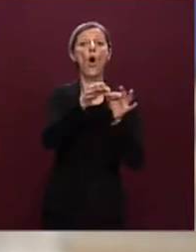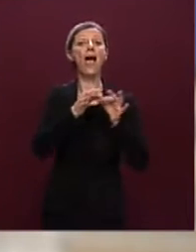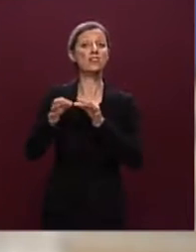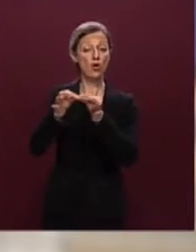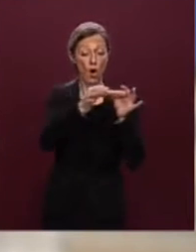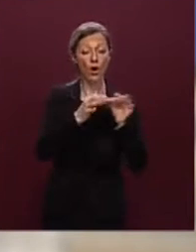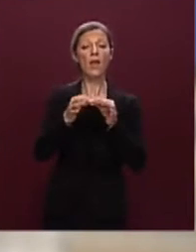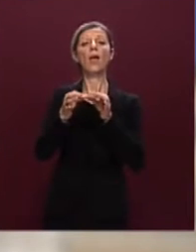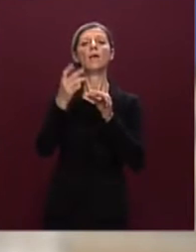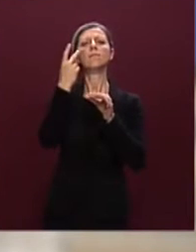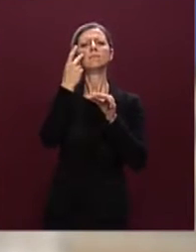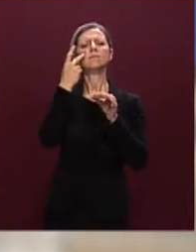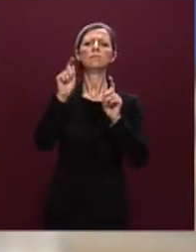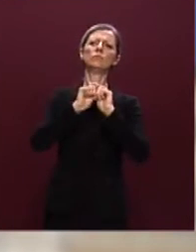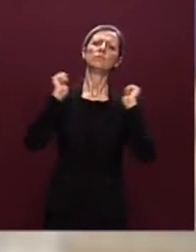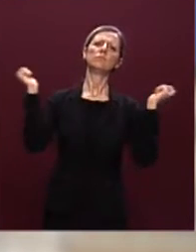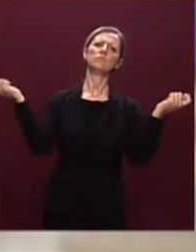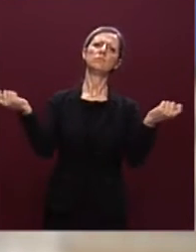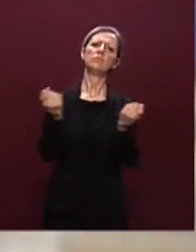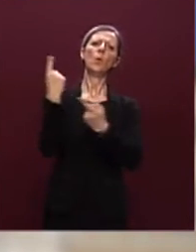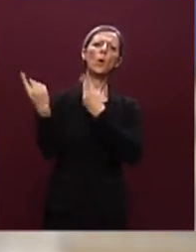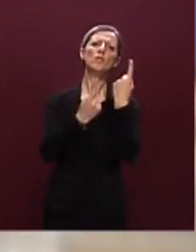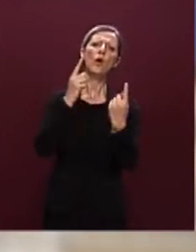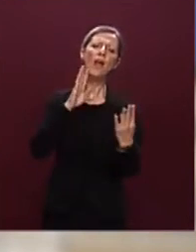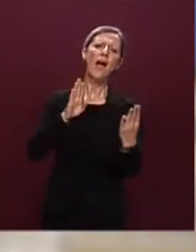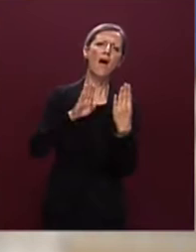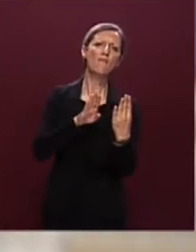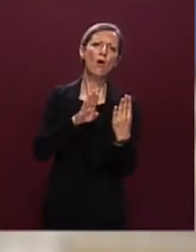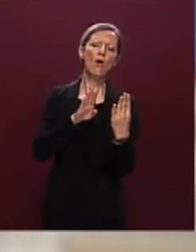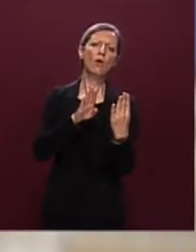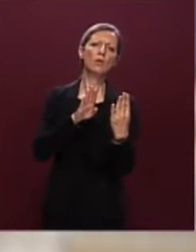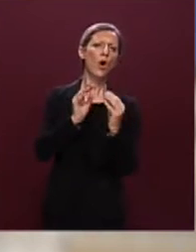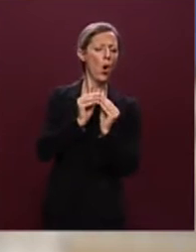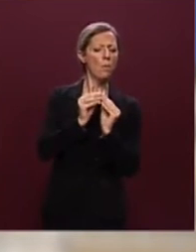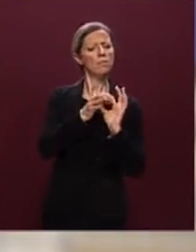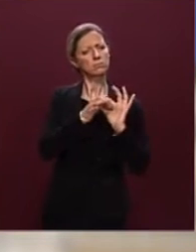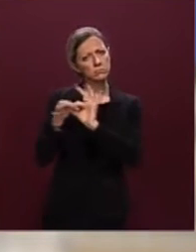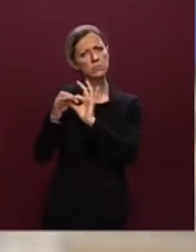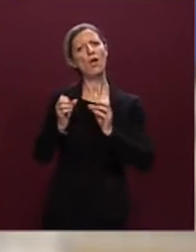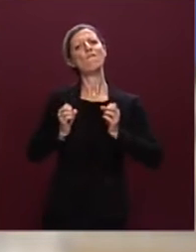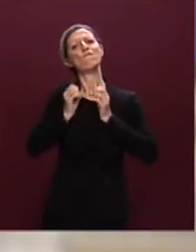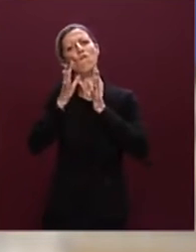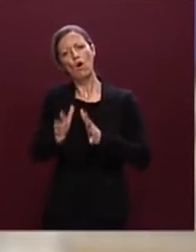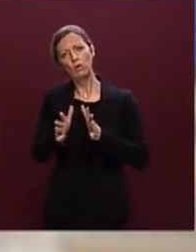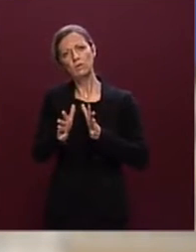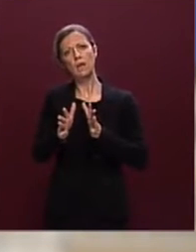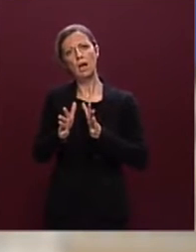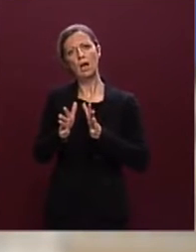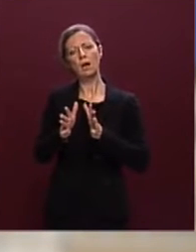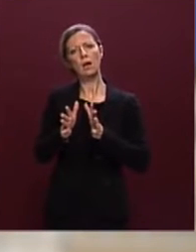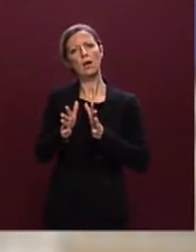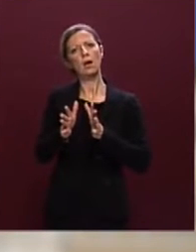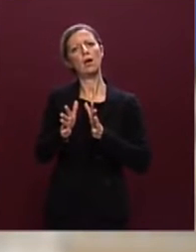visione complessiva nell'affrontare queste questioni collegata sia alla volontà precisa di mettere in campo